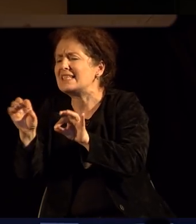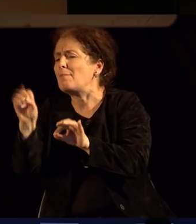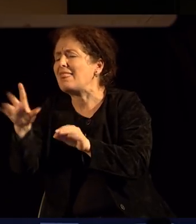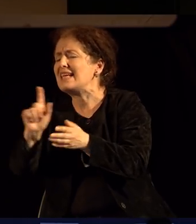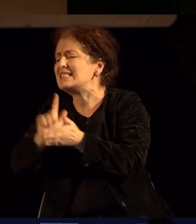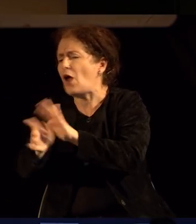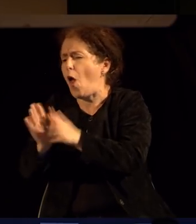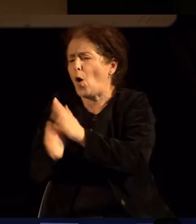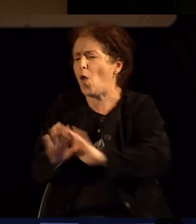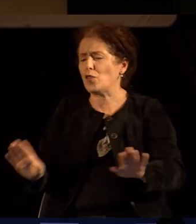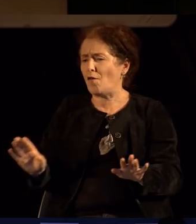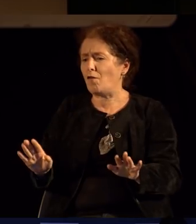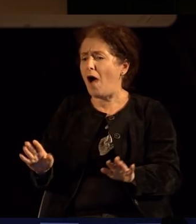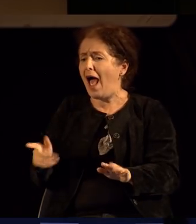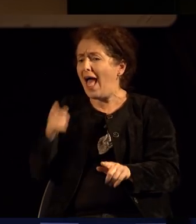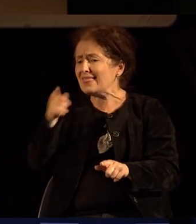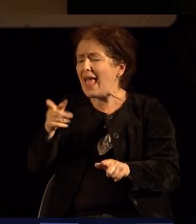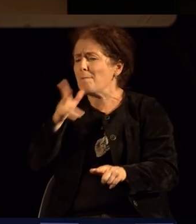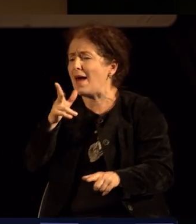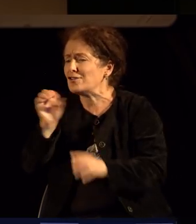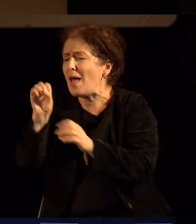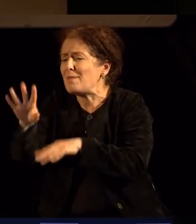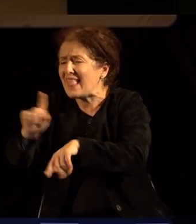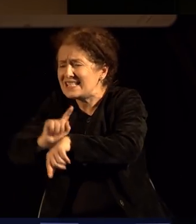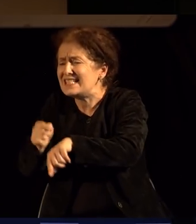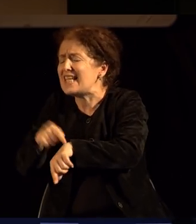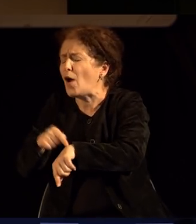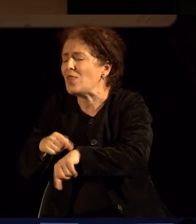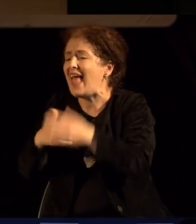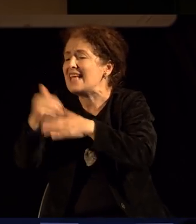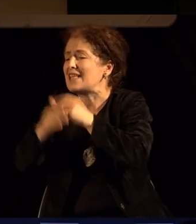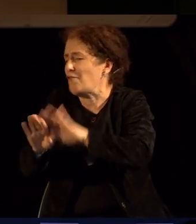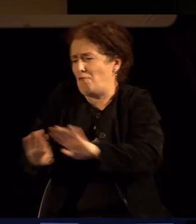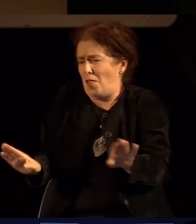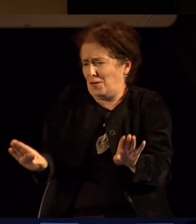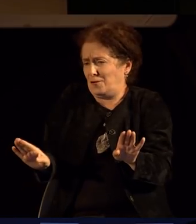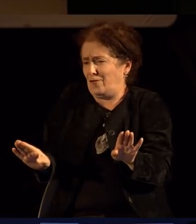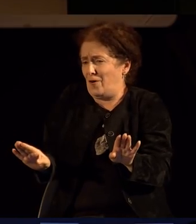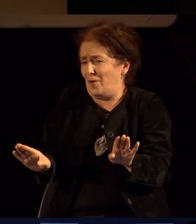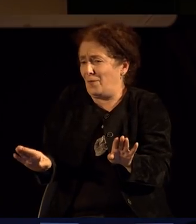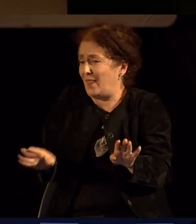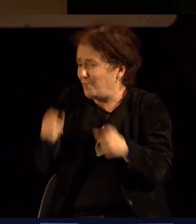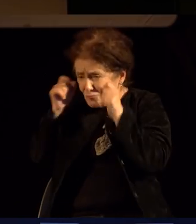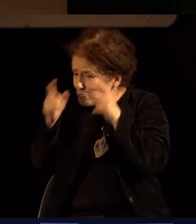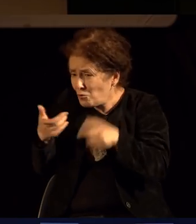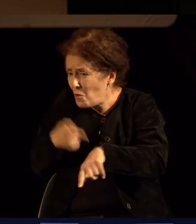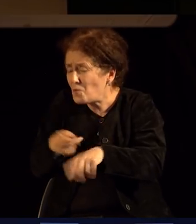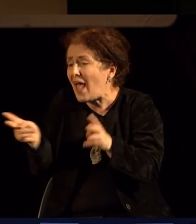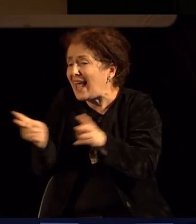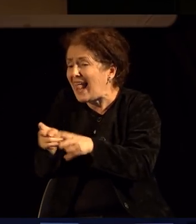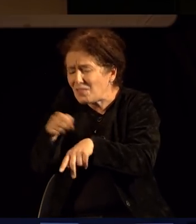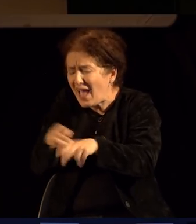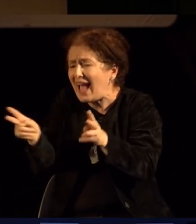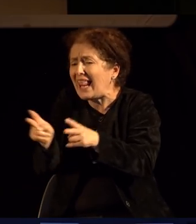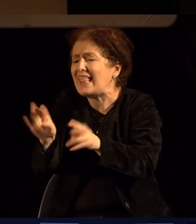секунди? Што е тоа што барат? Филозофите на истоќ и на запад казвале во тие секунди